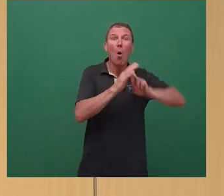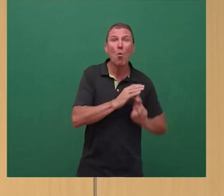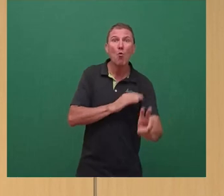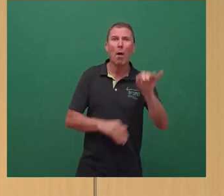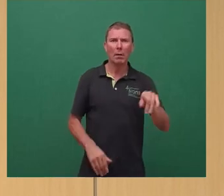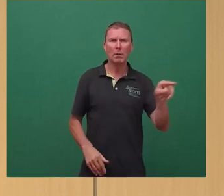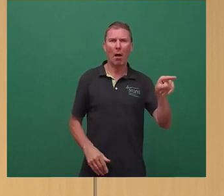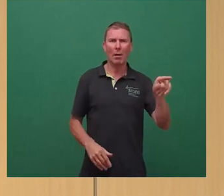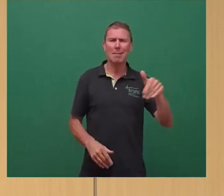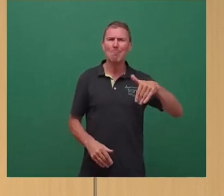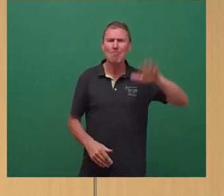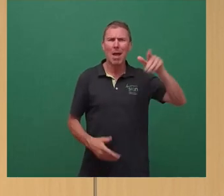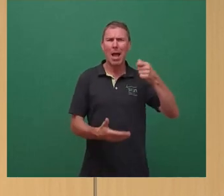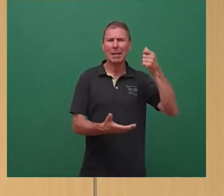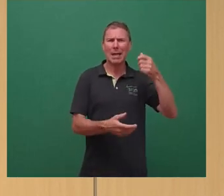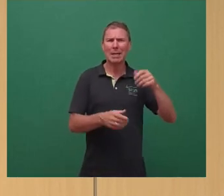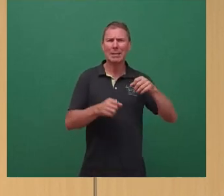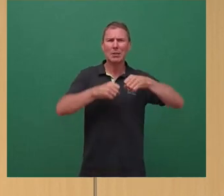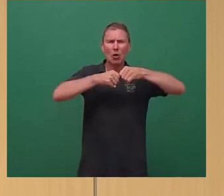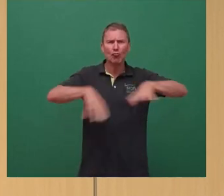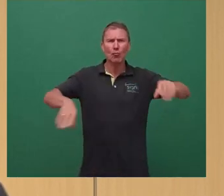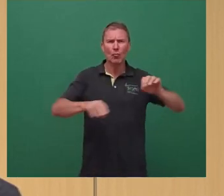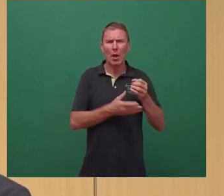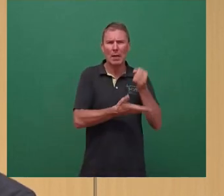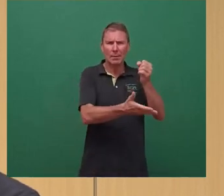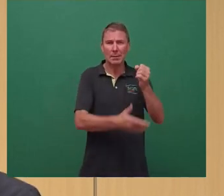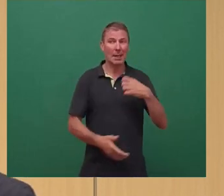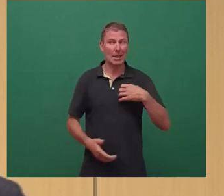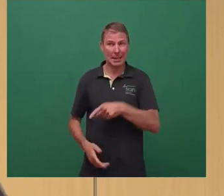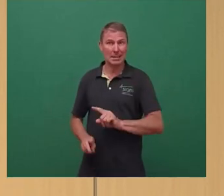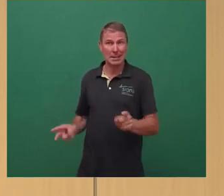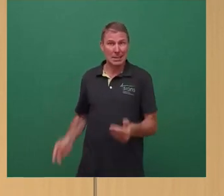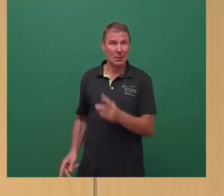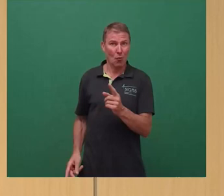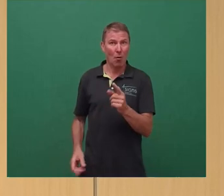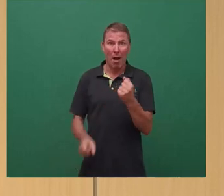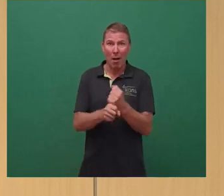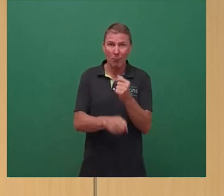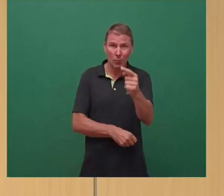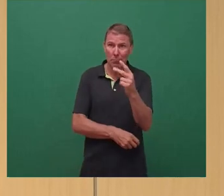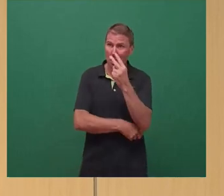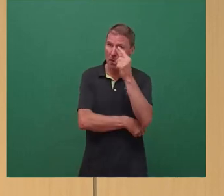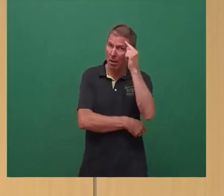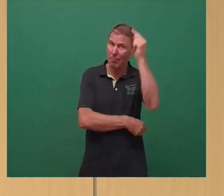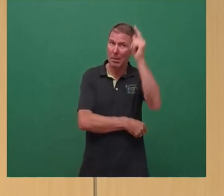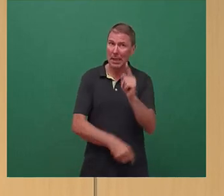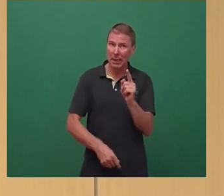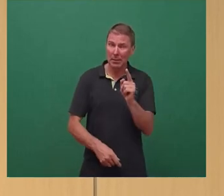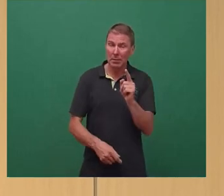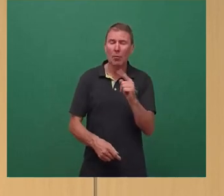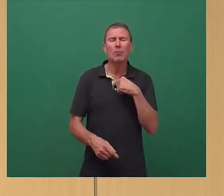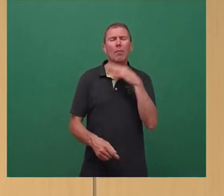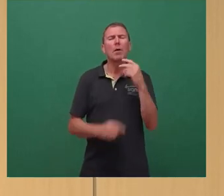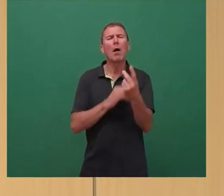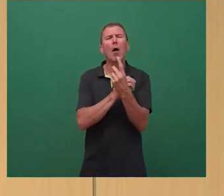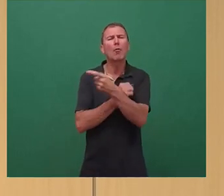Infrastruktur gesteckt haben. Das sollte man sich, glaube ich, beim Dresdner ÖPNV immer vergegenwärtigen. Und wir haben eine hohe Kundenzufriedenheit,